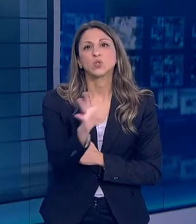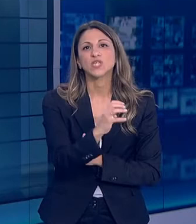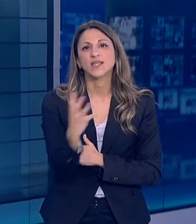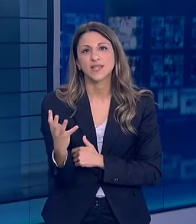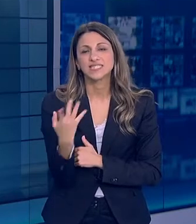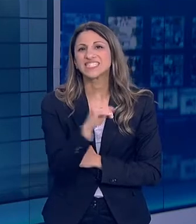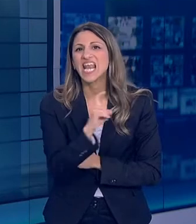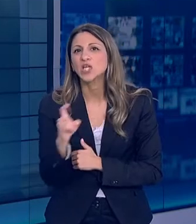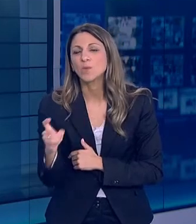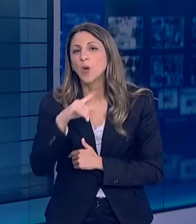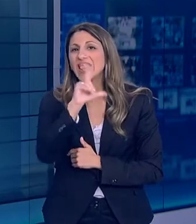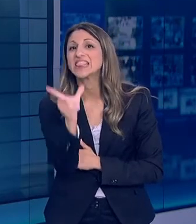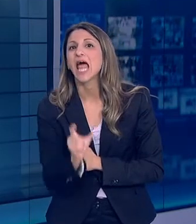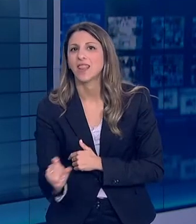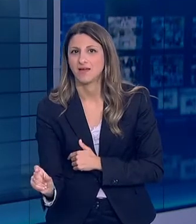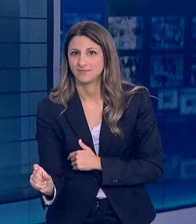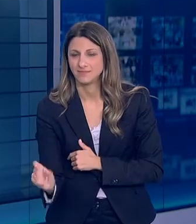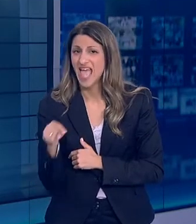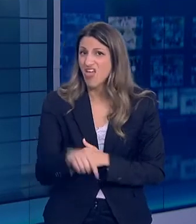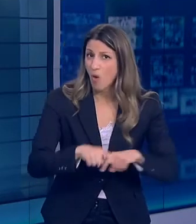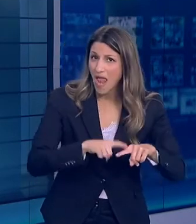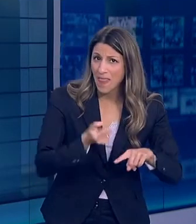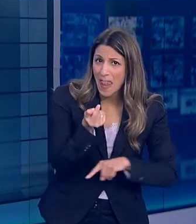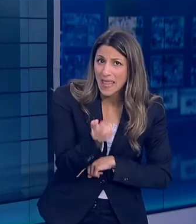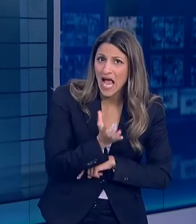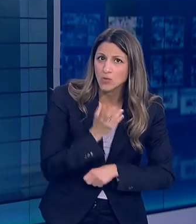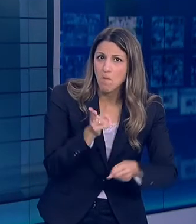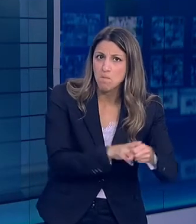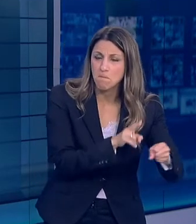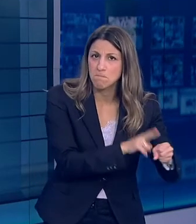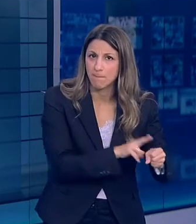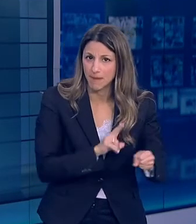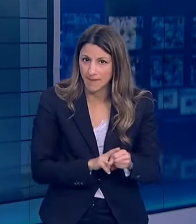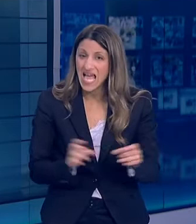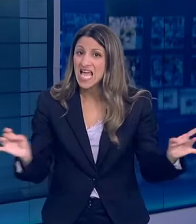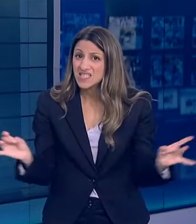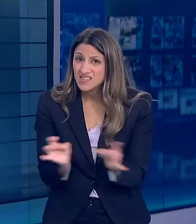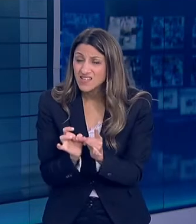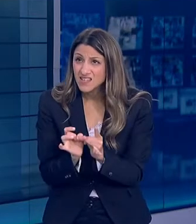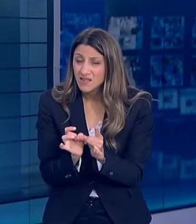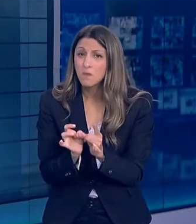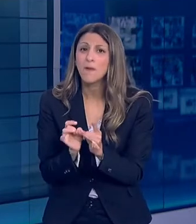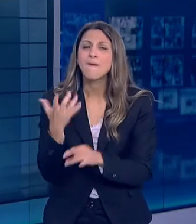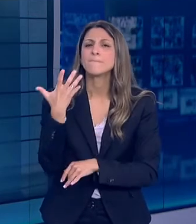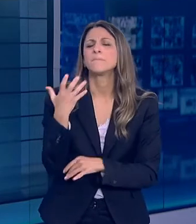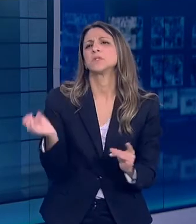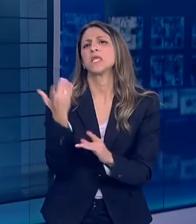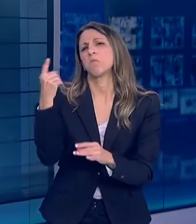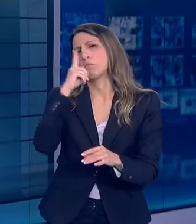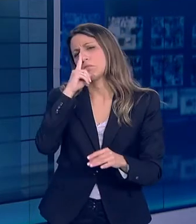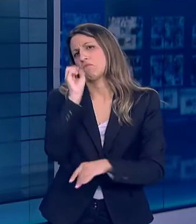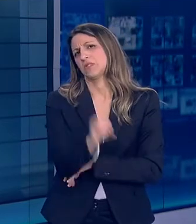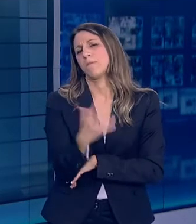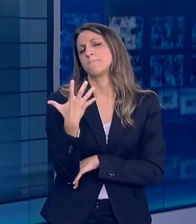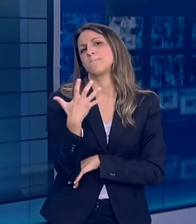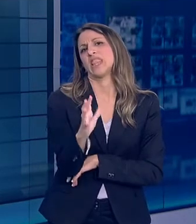σε ένα εκατομμύριο πληθυσμού στην Ιταλία Αν ξέχναγα τις μαθηματικές εκτιμήσεις και στη χώρα μας είχαμε αντίστοιχα περίπου 500 θανάτους ένα εκατομμύριο